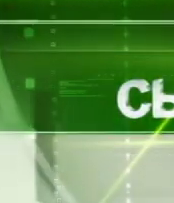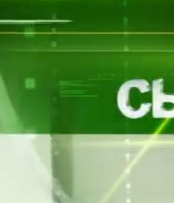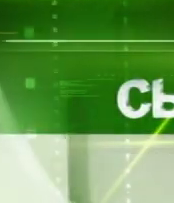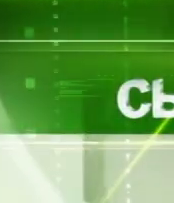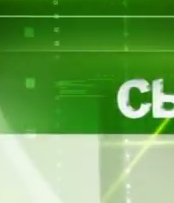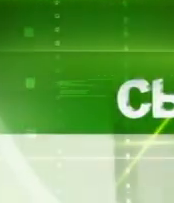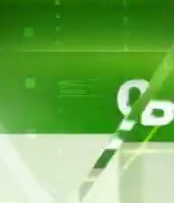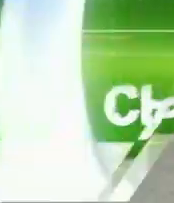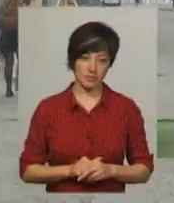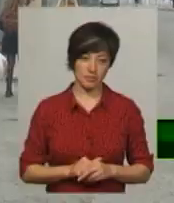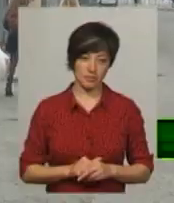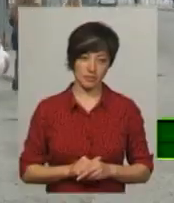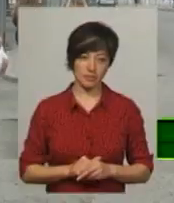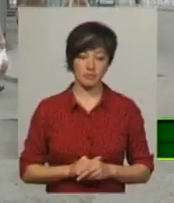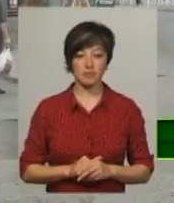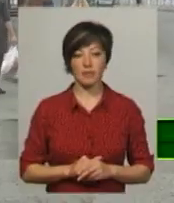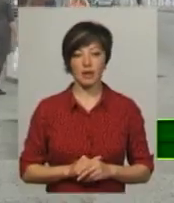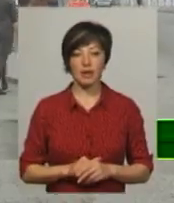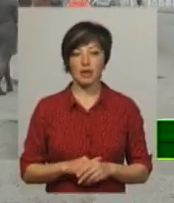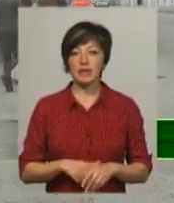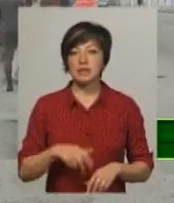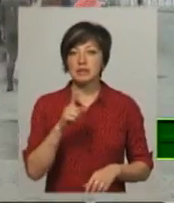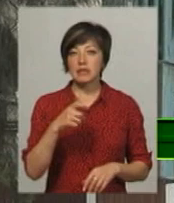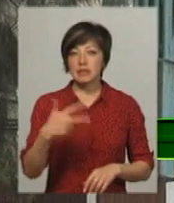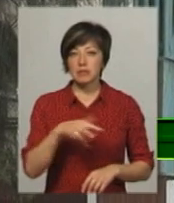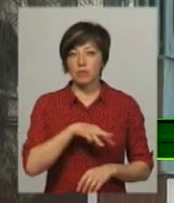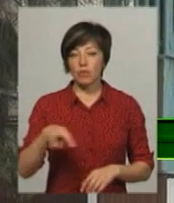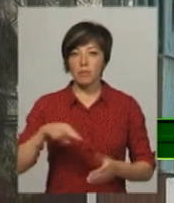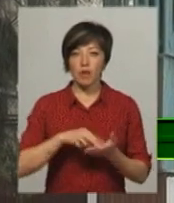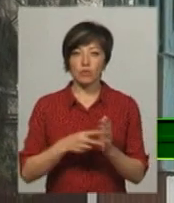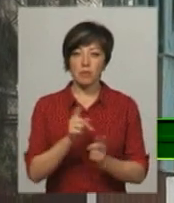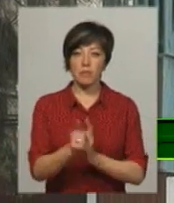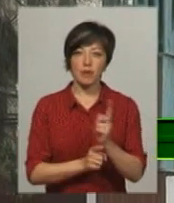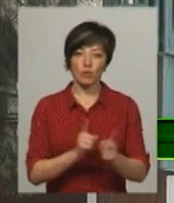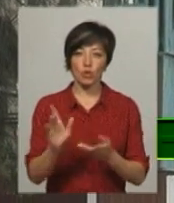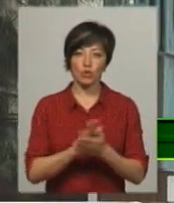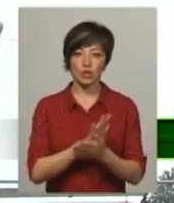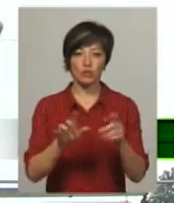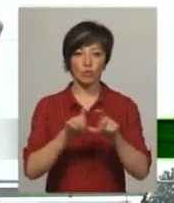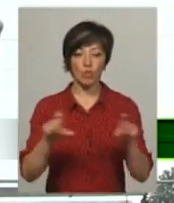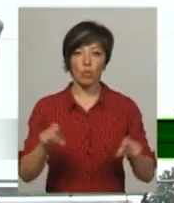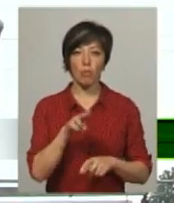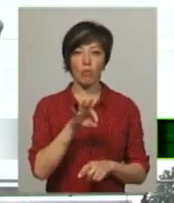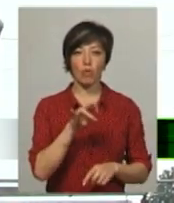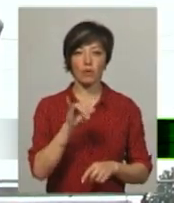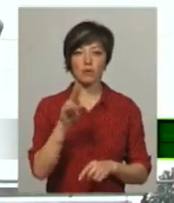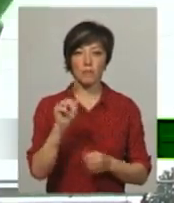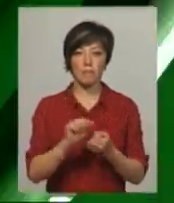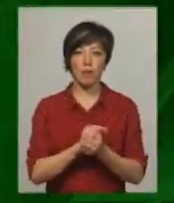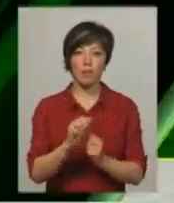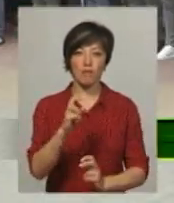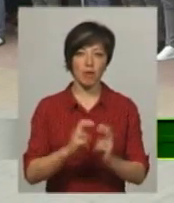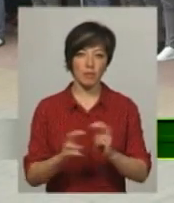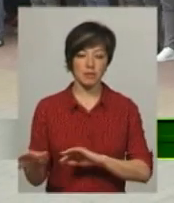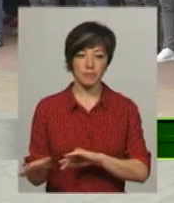Музика За 30 мільйонів гривень планують переоснастити очисні споруди на Поніньківській паперовій фабриці.